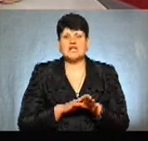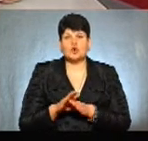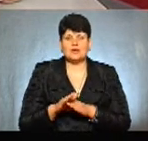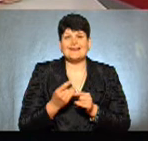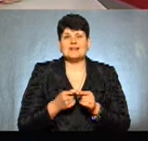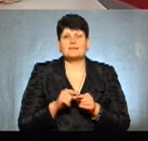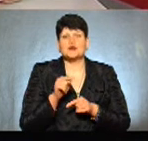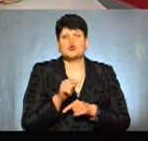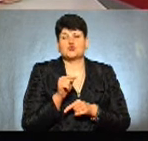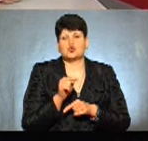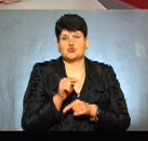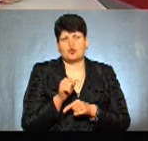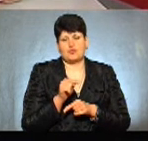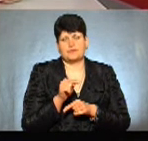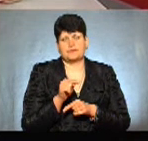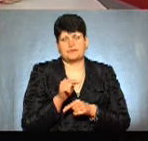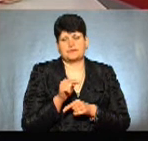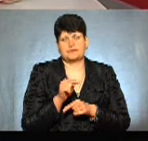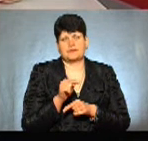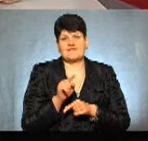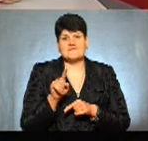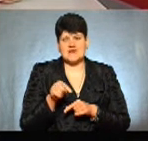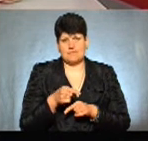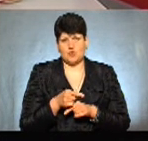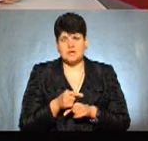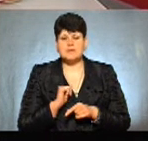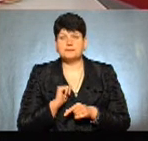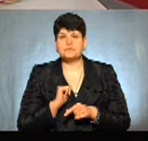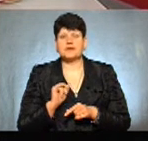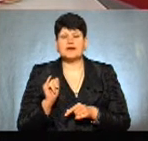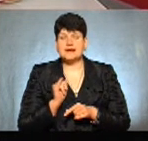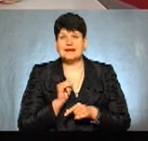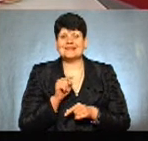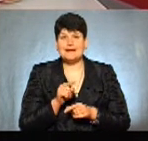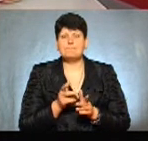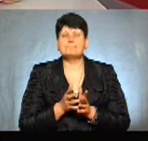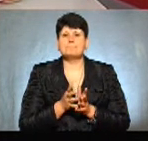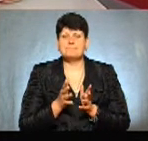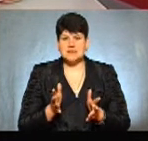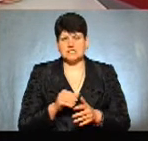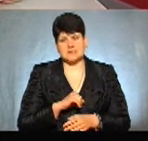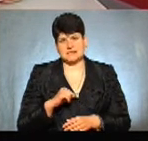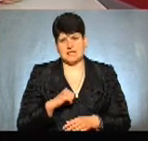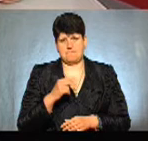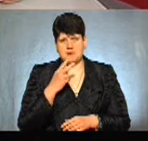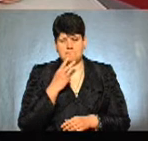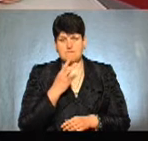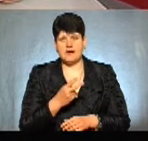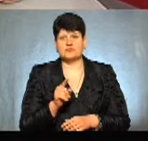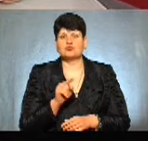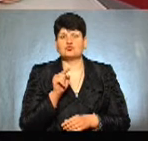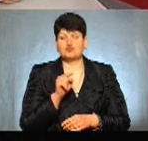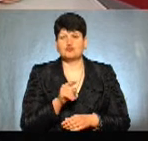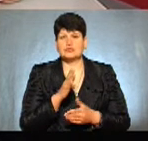цієї вимоги. Тим більше, що, самі бачите, тут вже є